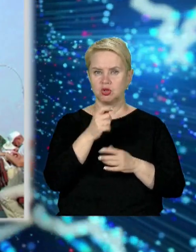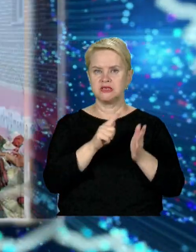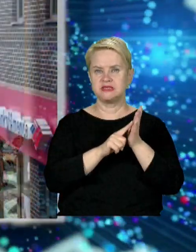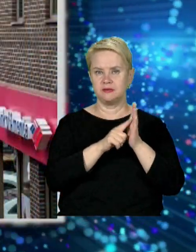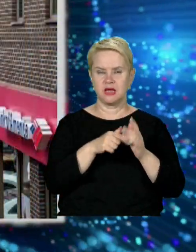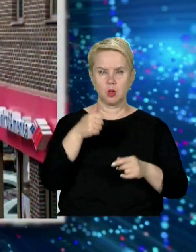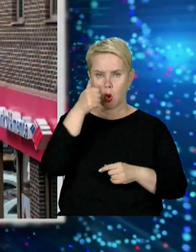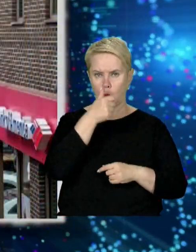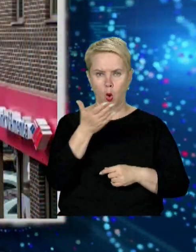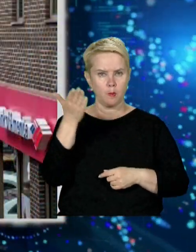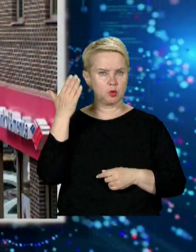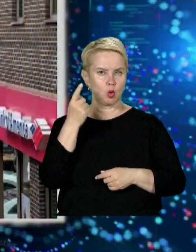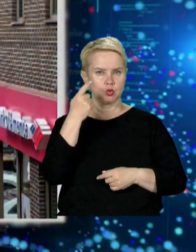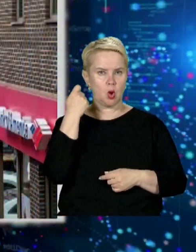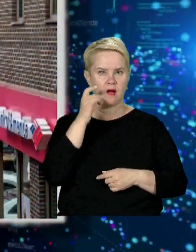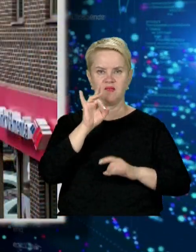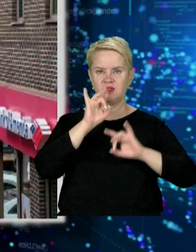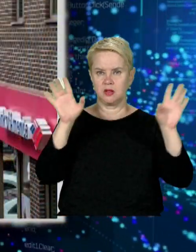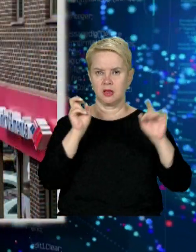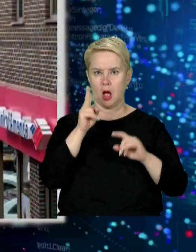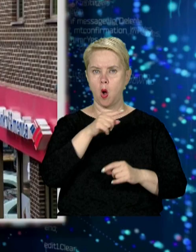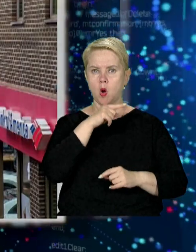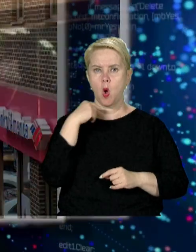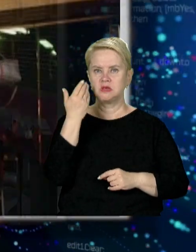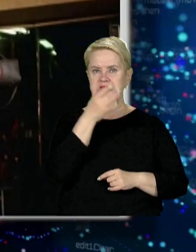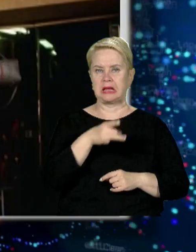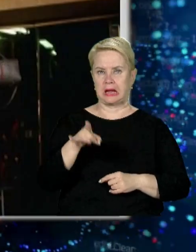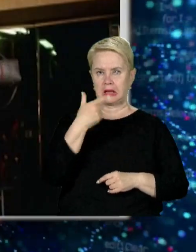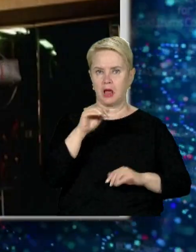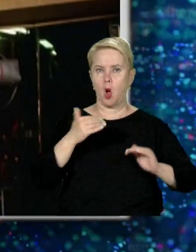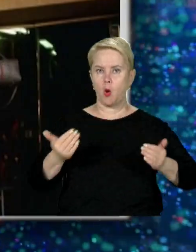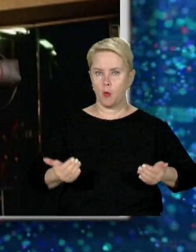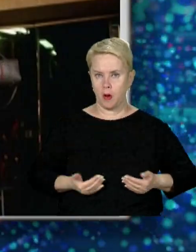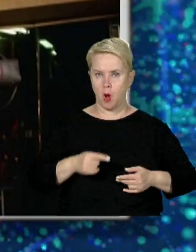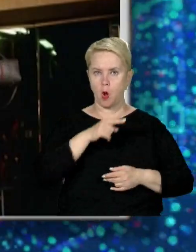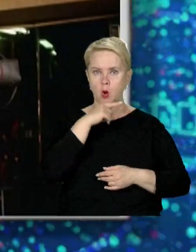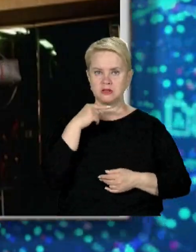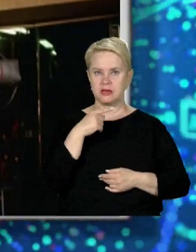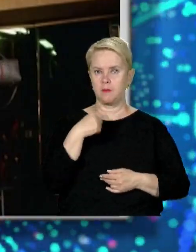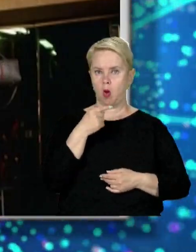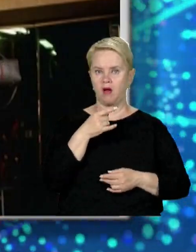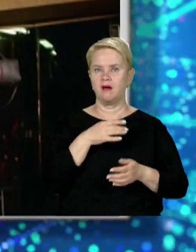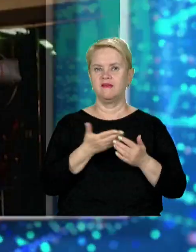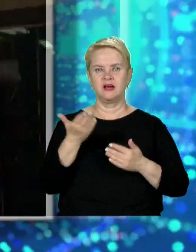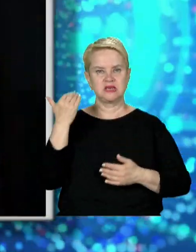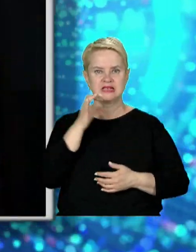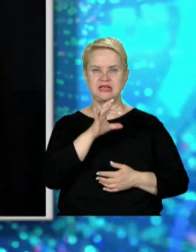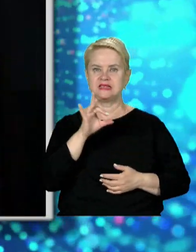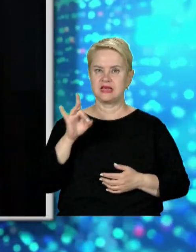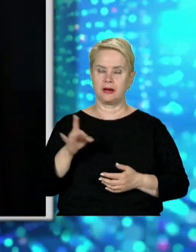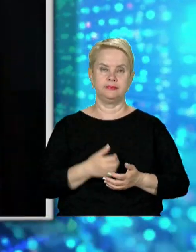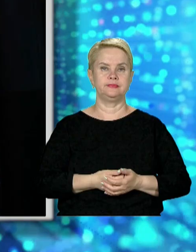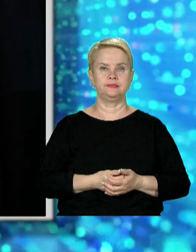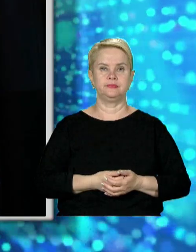70-х років минулого століття відомий як російський район, де проживали російськомовні вихідці з колишнього СРСР.